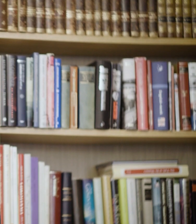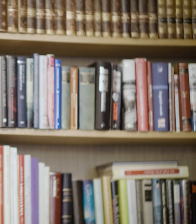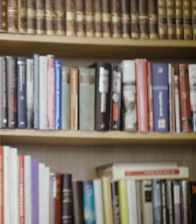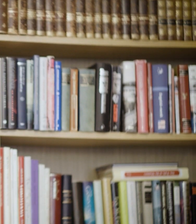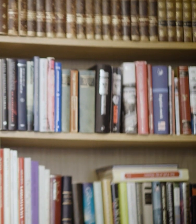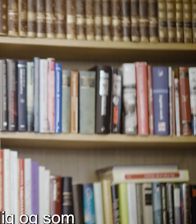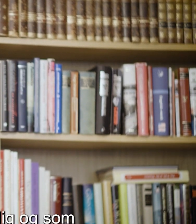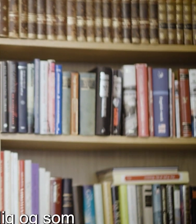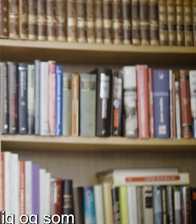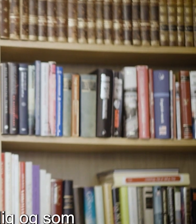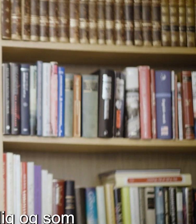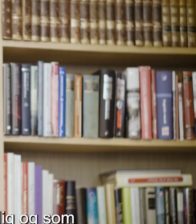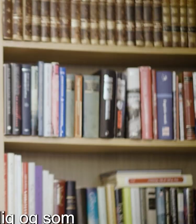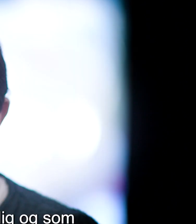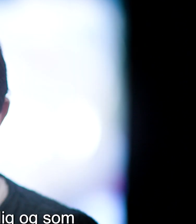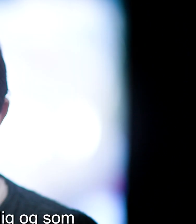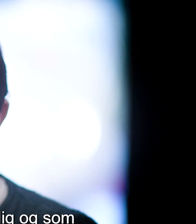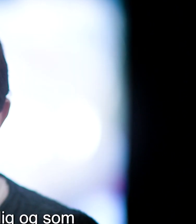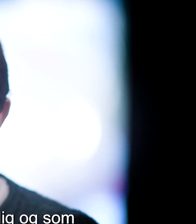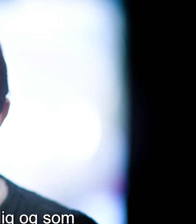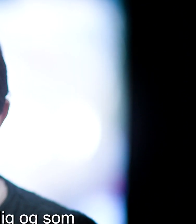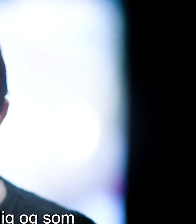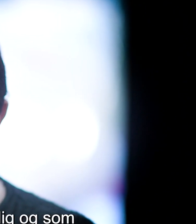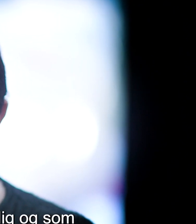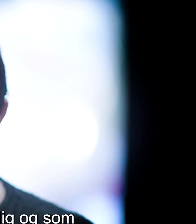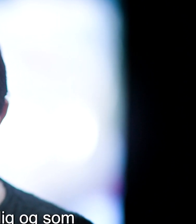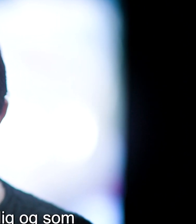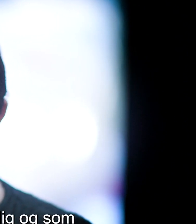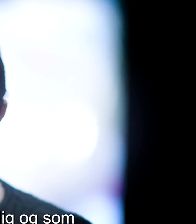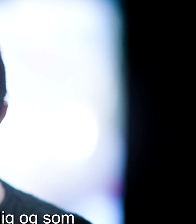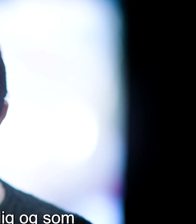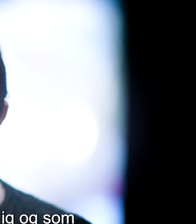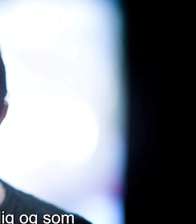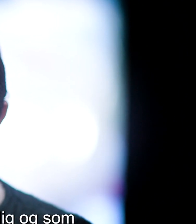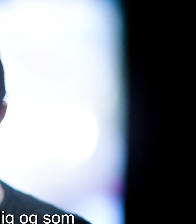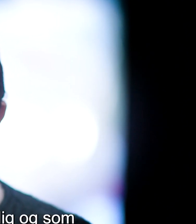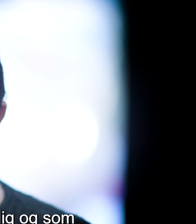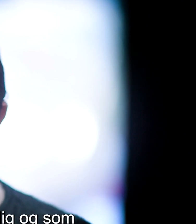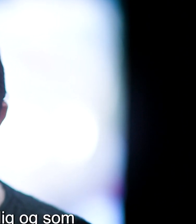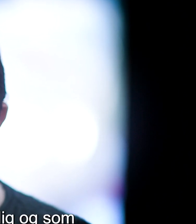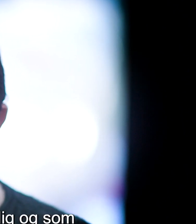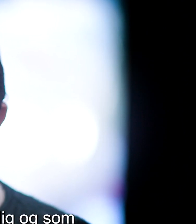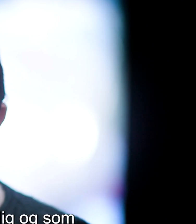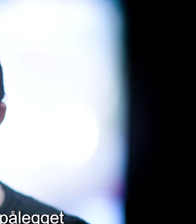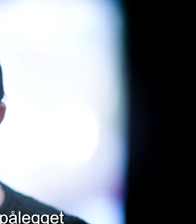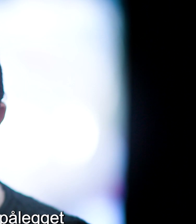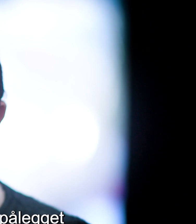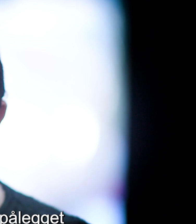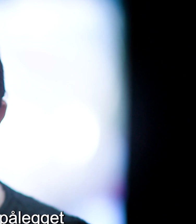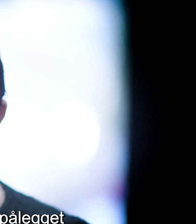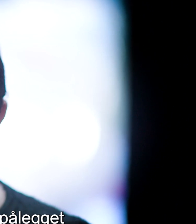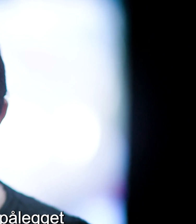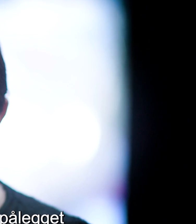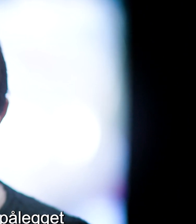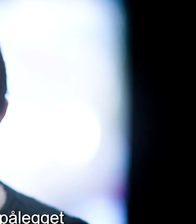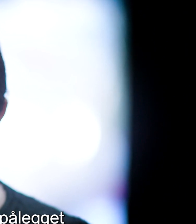Det jeg synes er vanskelig og kan være litt, som jeg må øve litt mer på, synes jeg det er å liksom